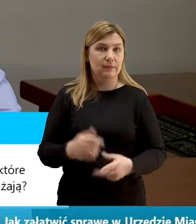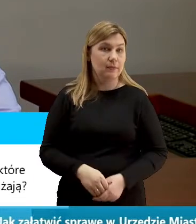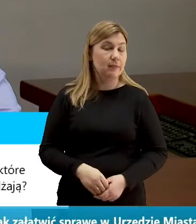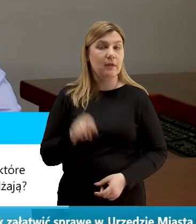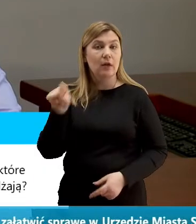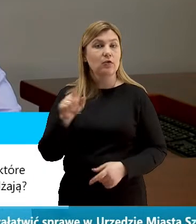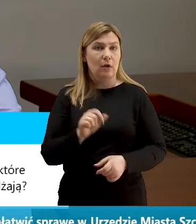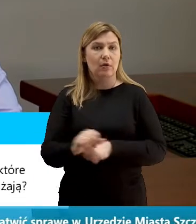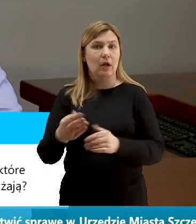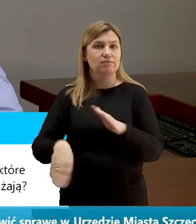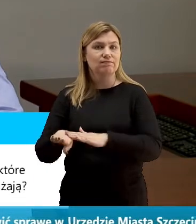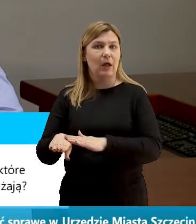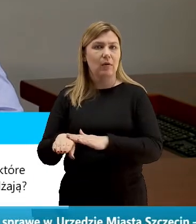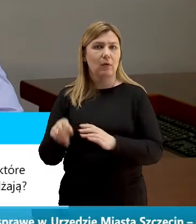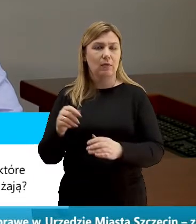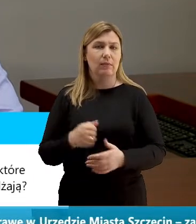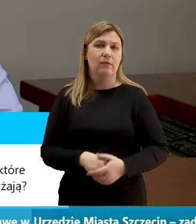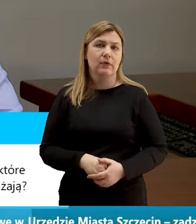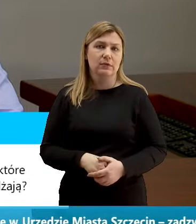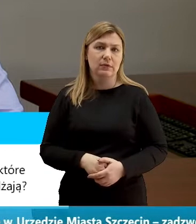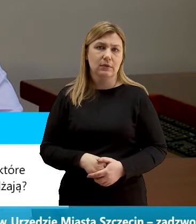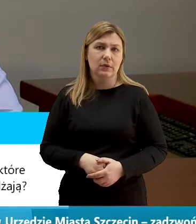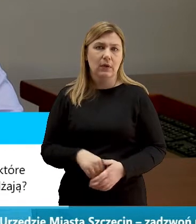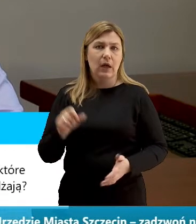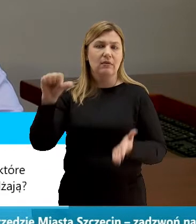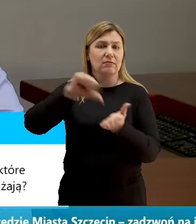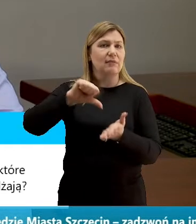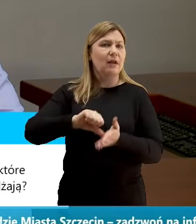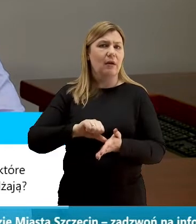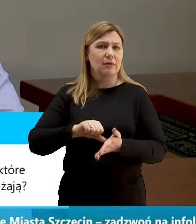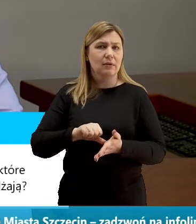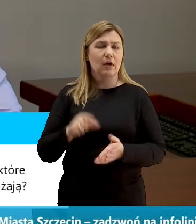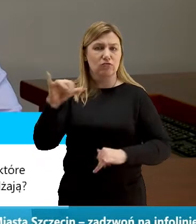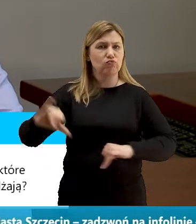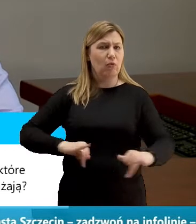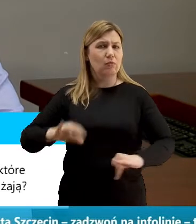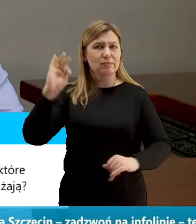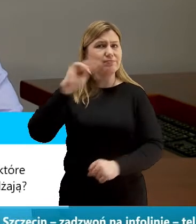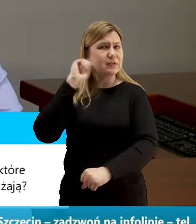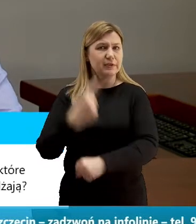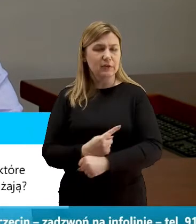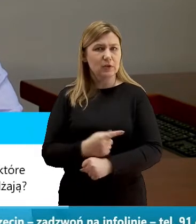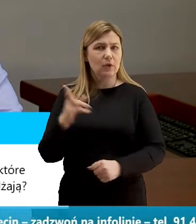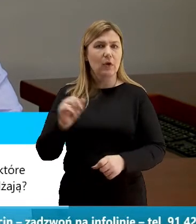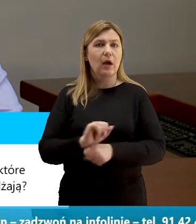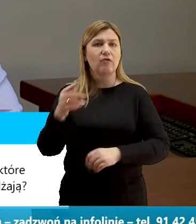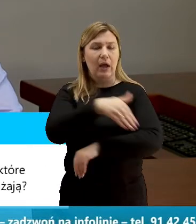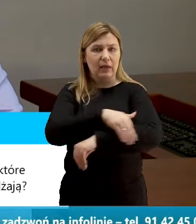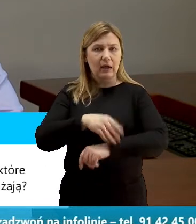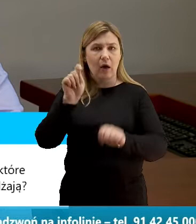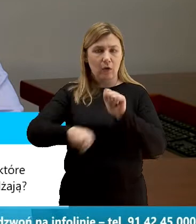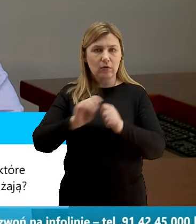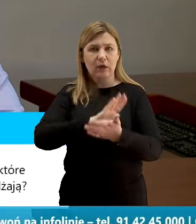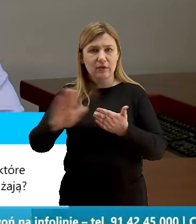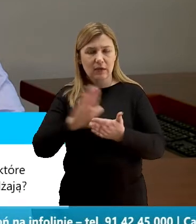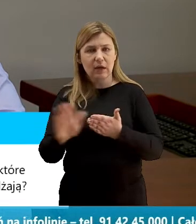kompetencja centralna, kompetencja rządowa. Wiemy, że na granicy są kontrole sanitarne realizowane